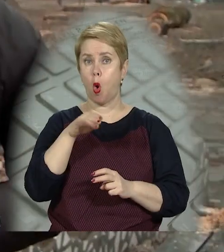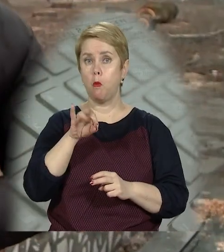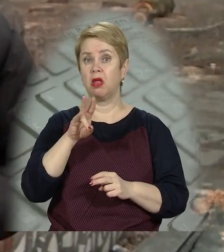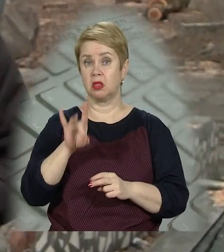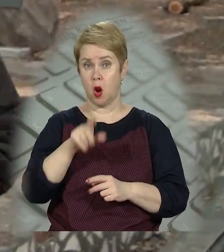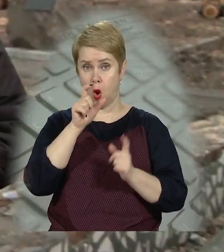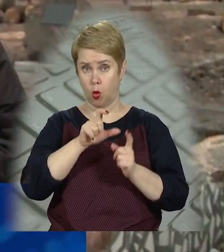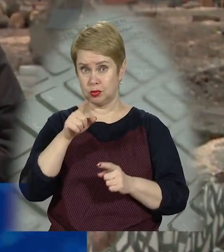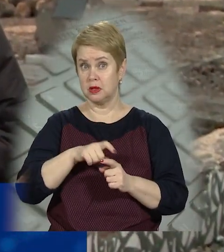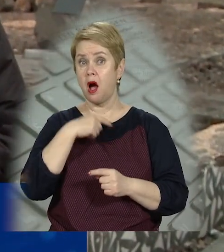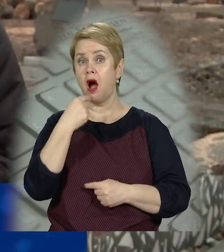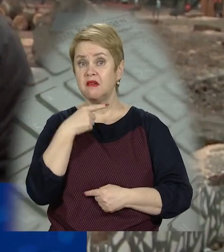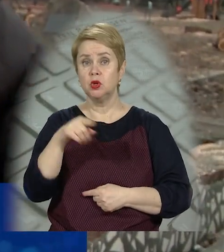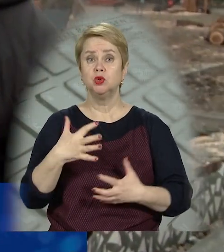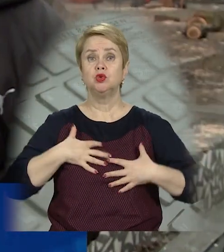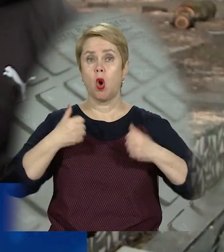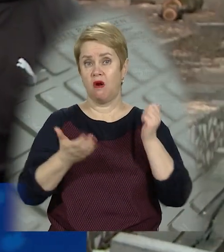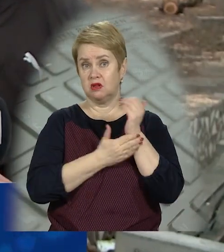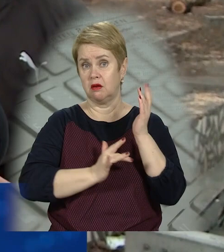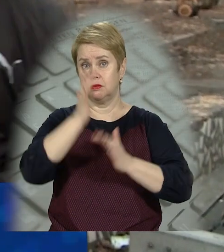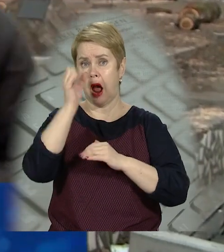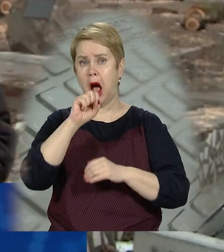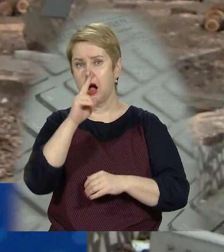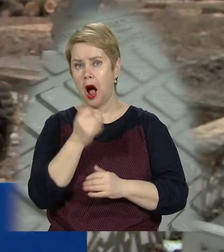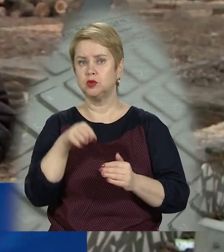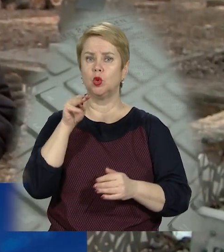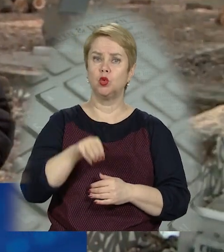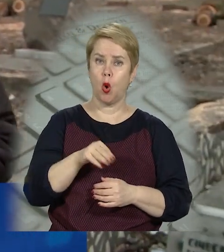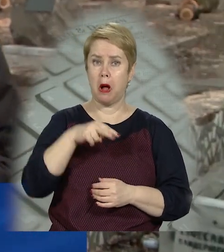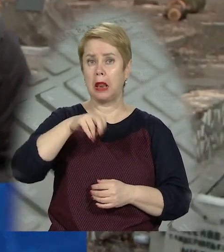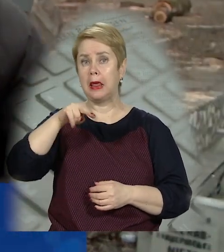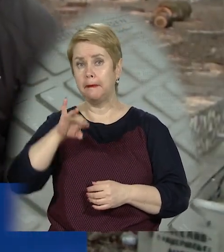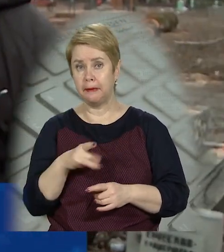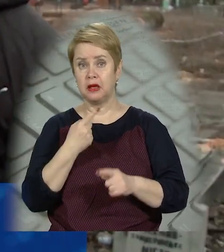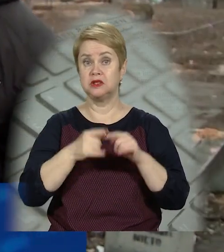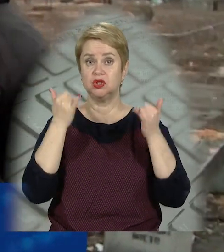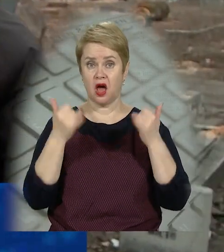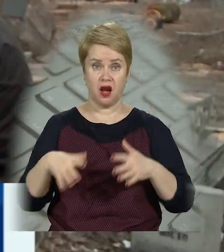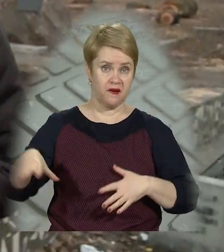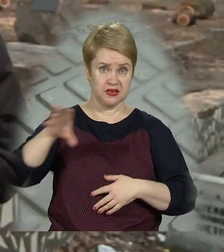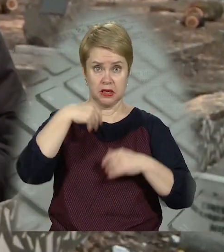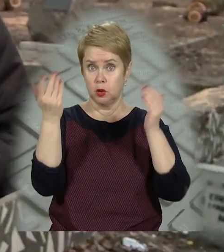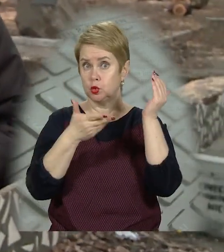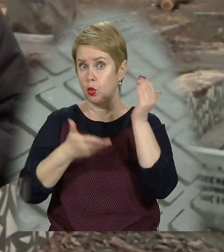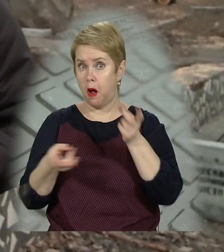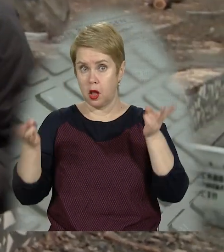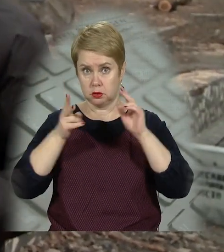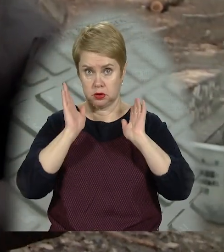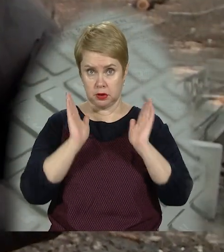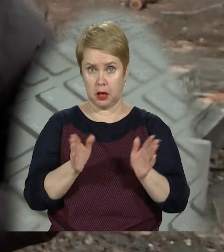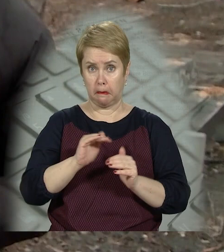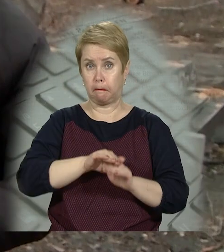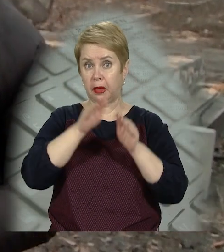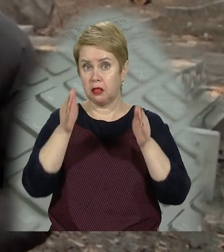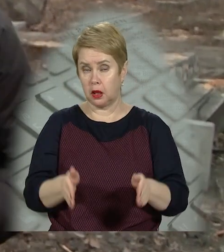За словами людей, тут росли десятки здорових дерев. Це і акації, і тополі, і липи, та зараз їх всі зрубали, лишились хіба що